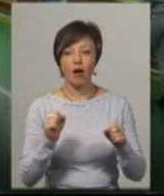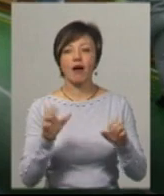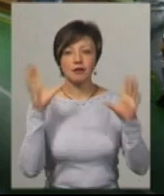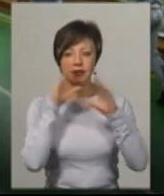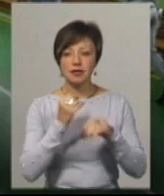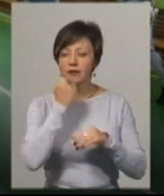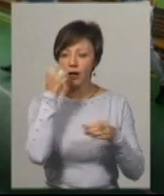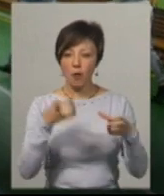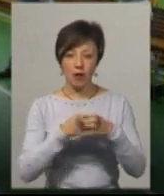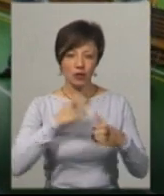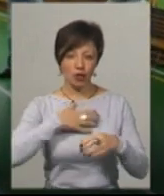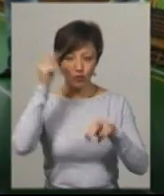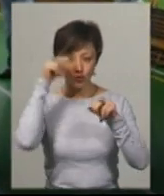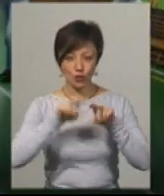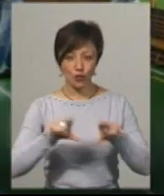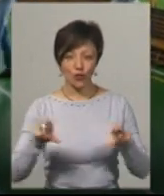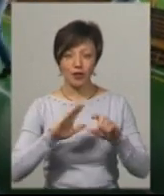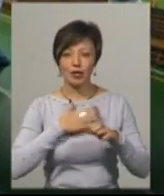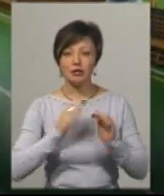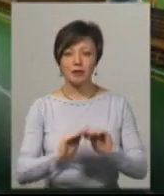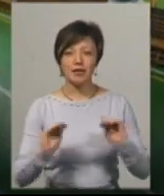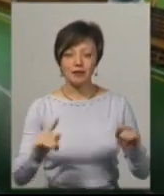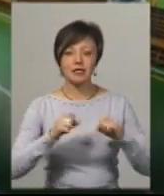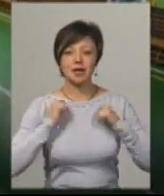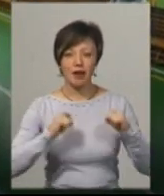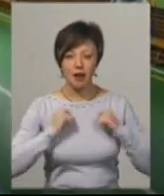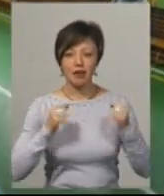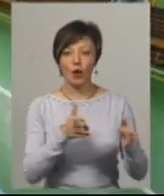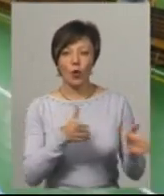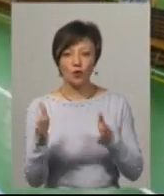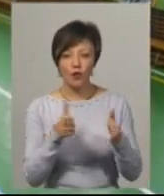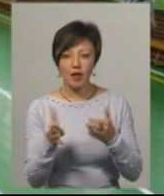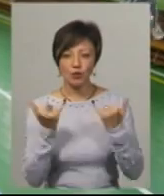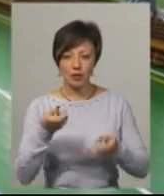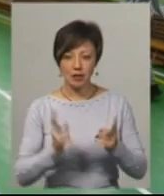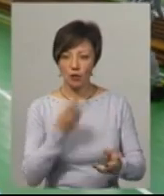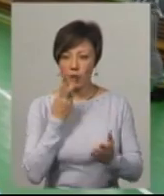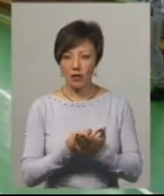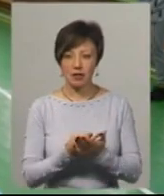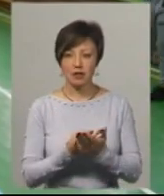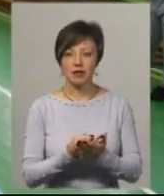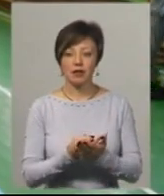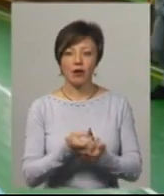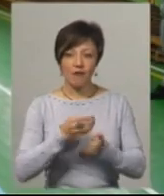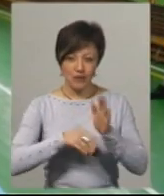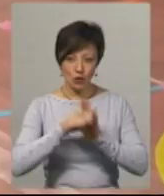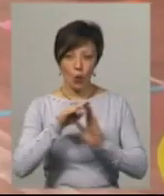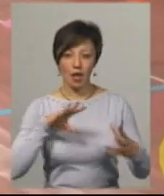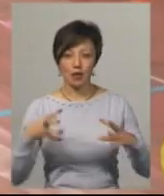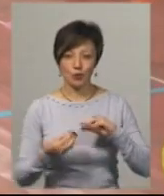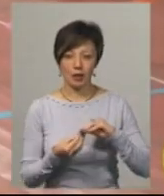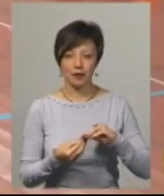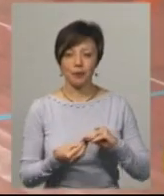нашої школи, завдяки нашим дітям, адже вони старалися, вони готувалися і сьогодні дійсно показали доволі такий високий результат.